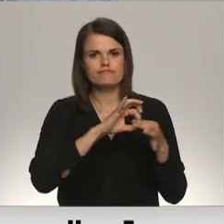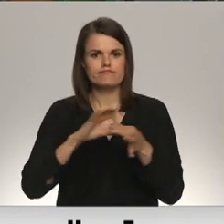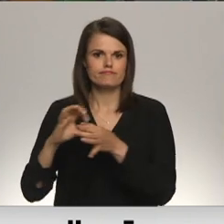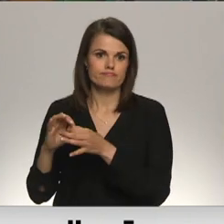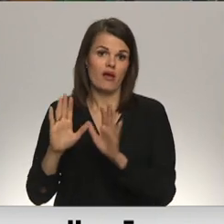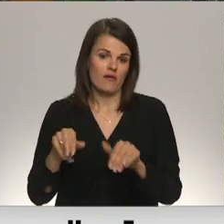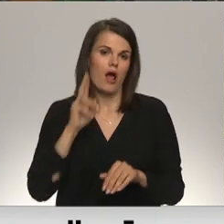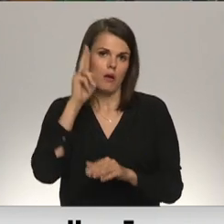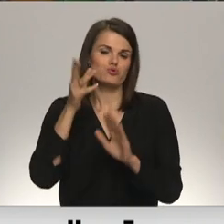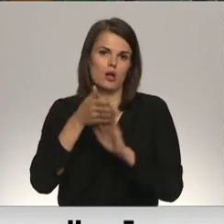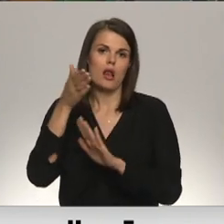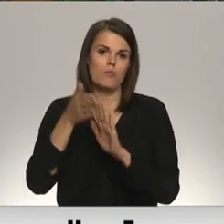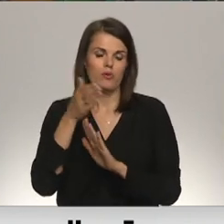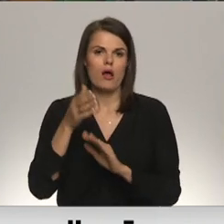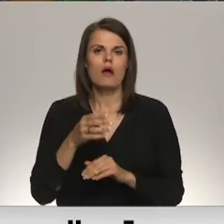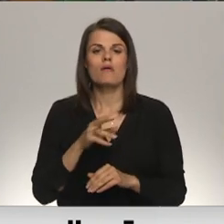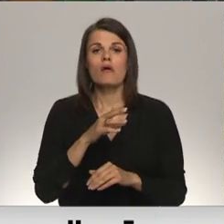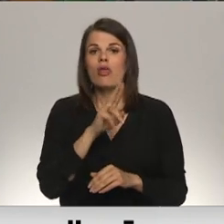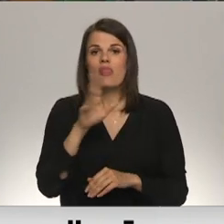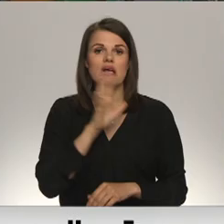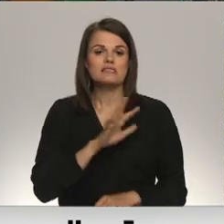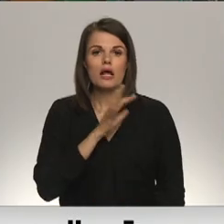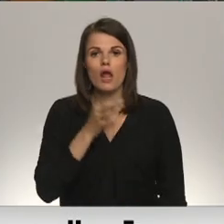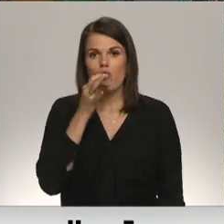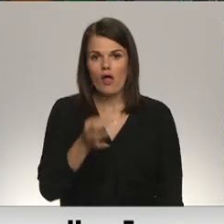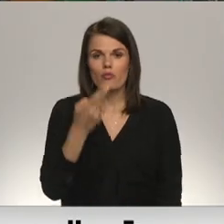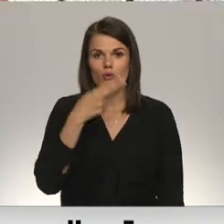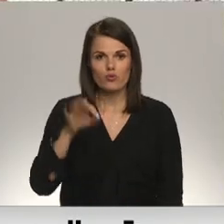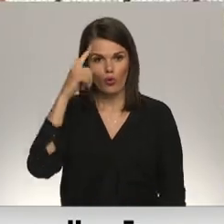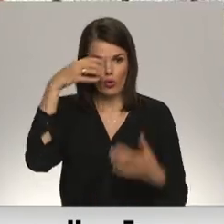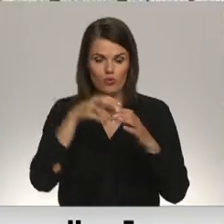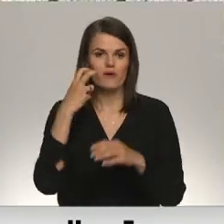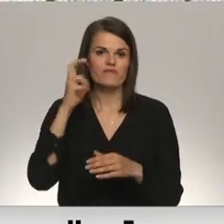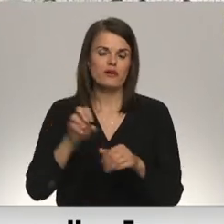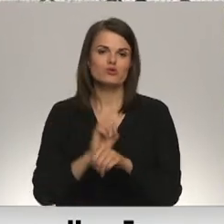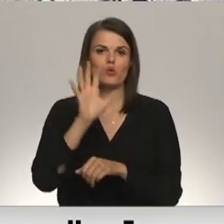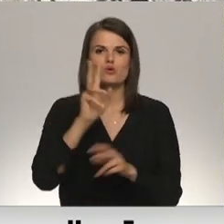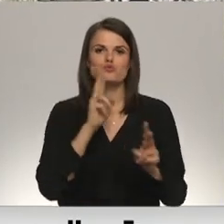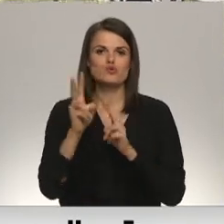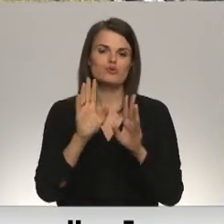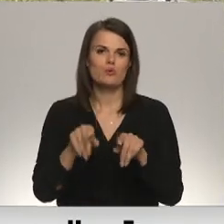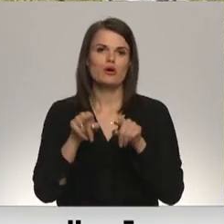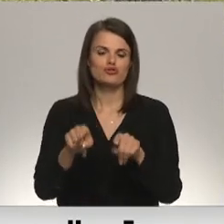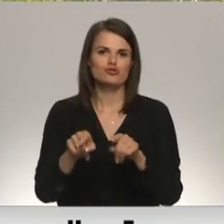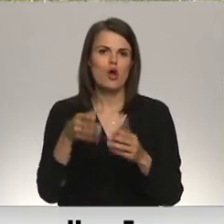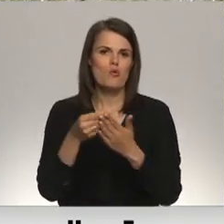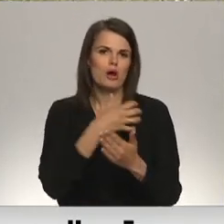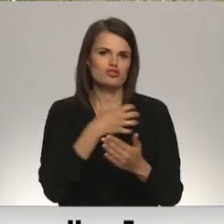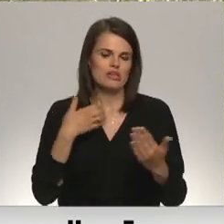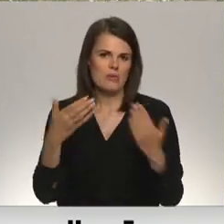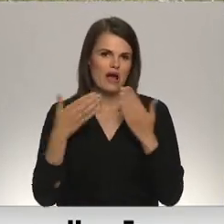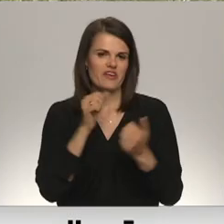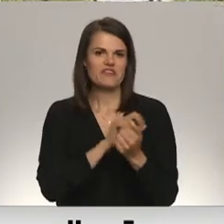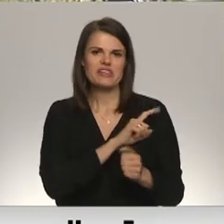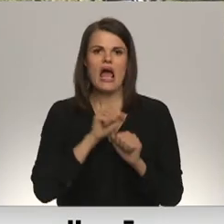laboties. Laikus nesagaidot atbildu no Dienvid Kurzemes novada domas, vecāk nosūties sūdzību par šādu pašvaldības attieksmu Vides